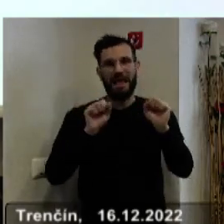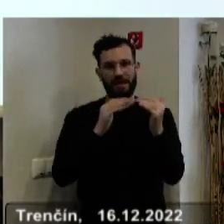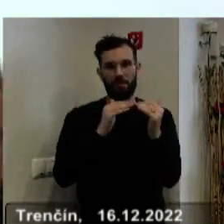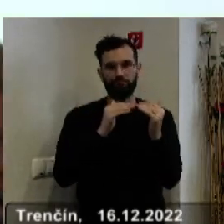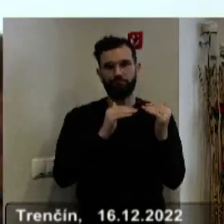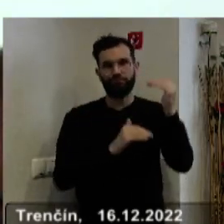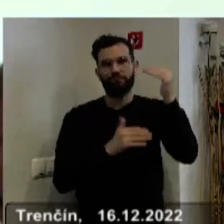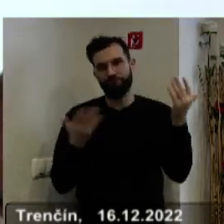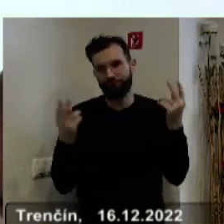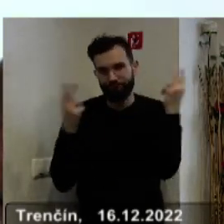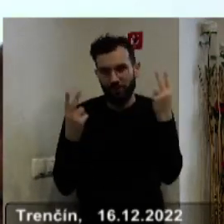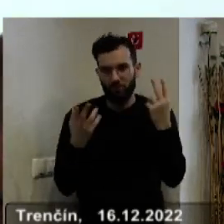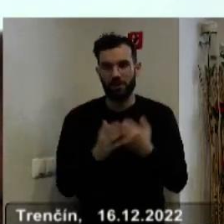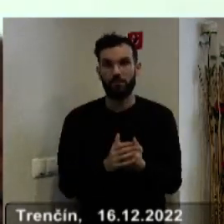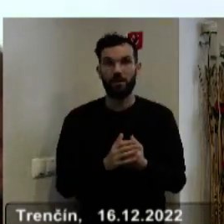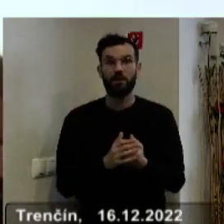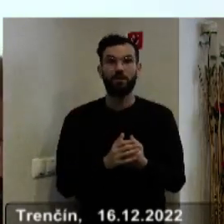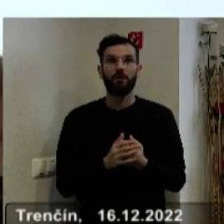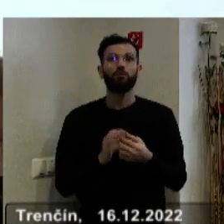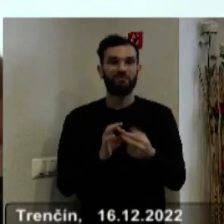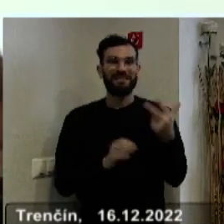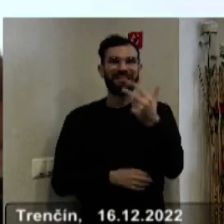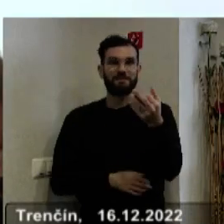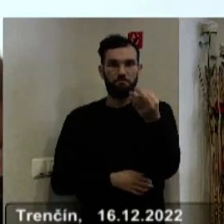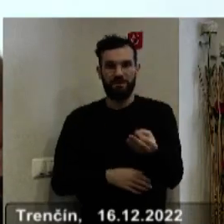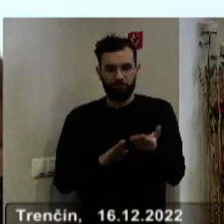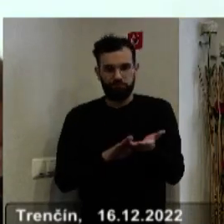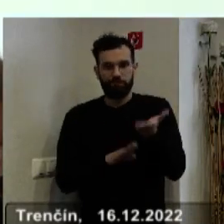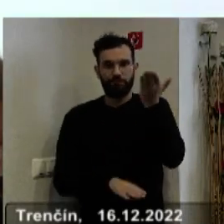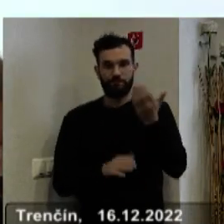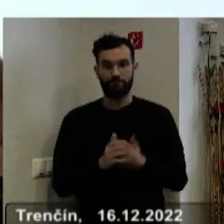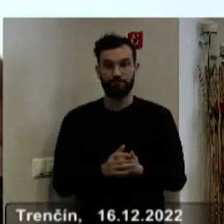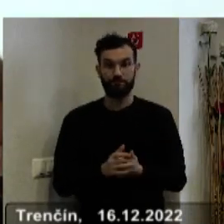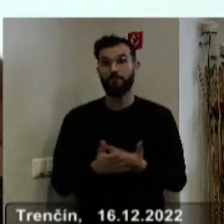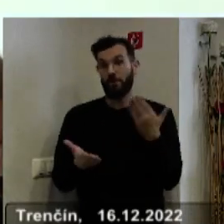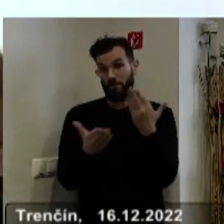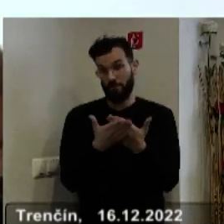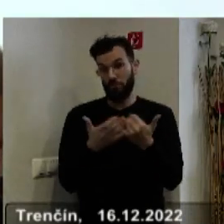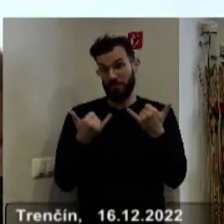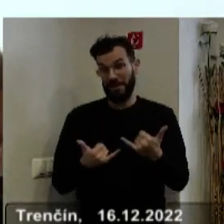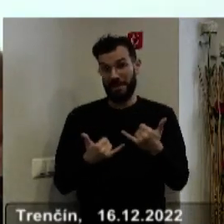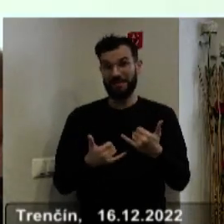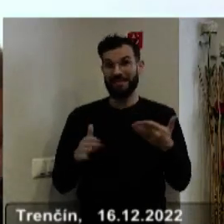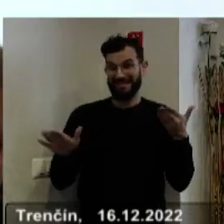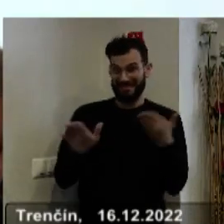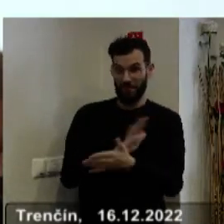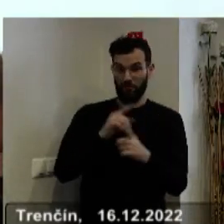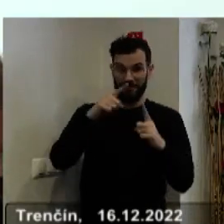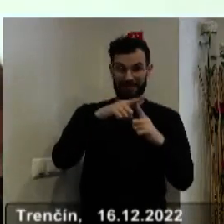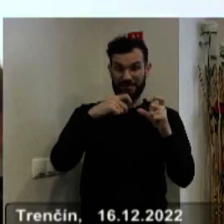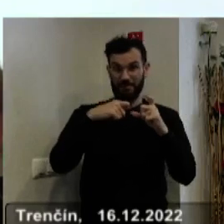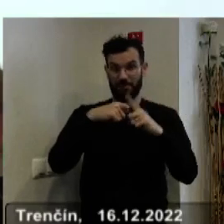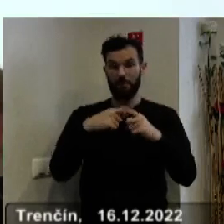v rozsahu 30 %. Na základe uvedeného predkladám zastupiteľstvu Trenčanského